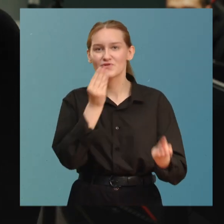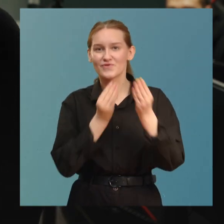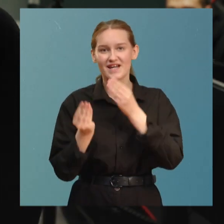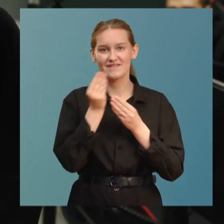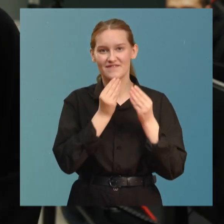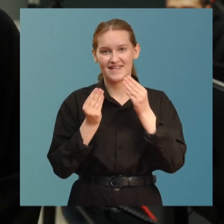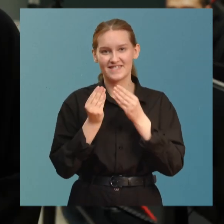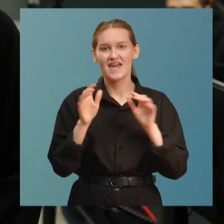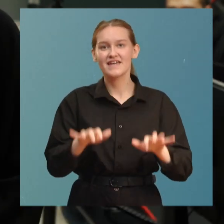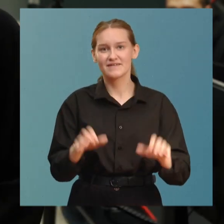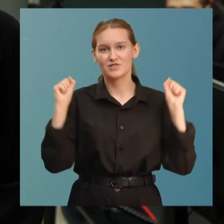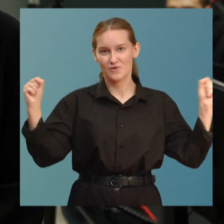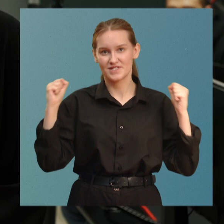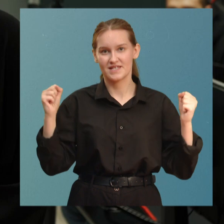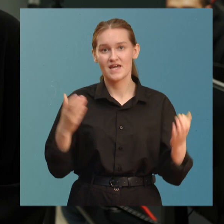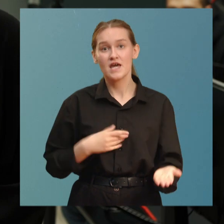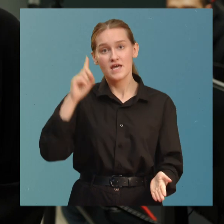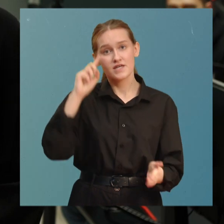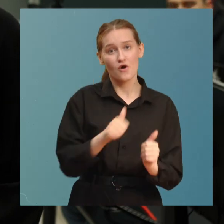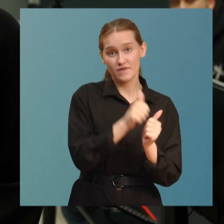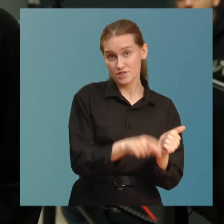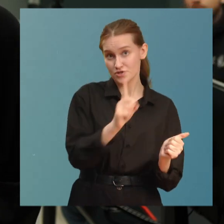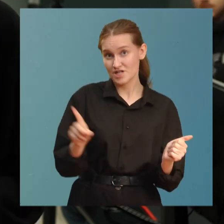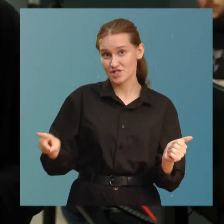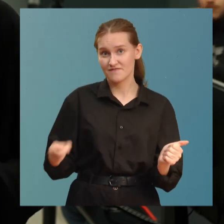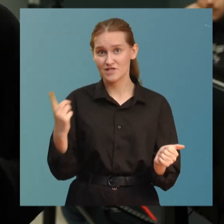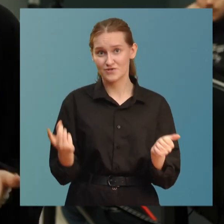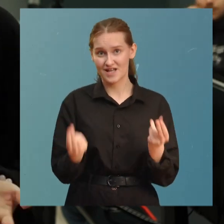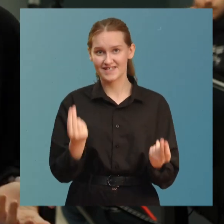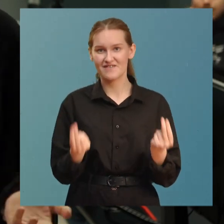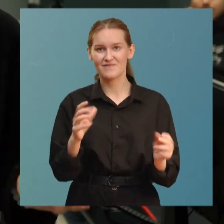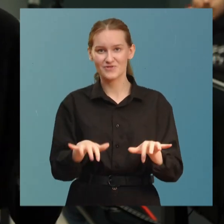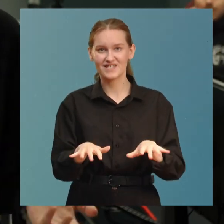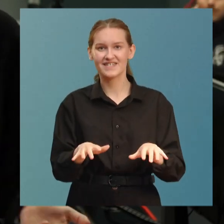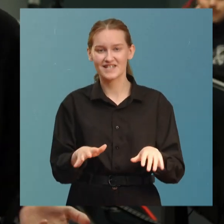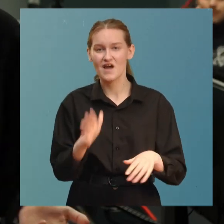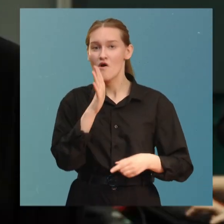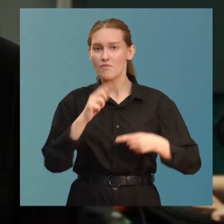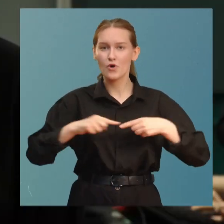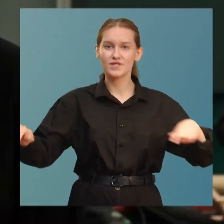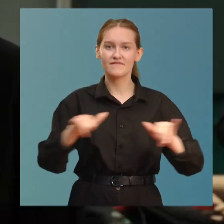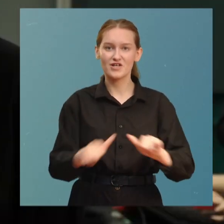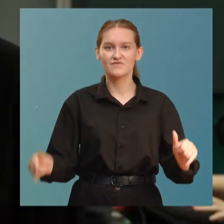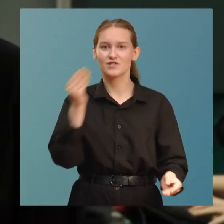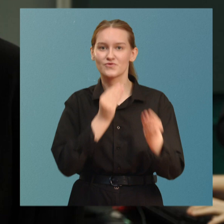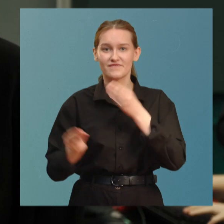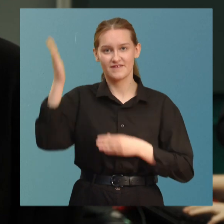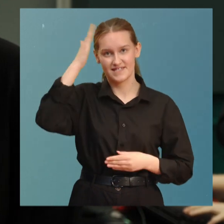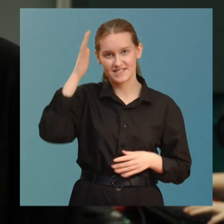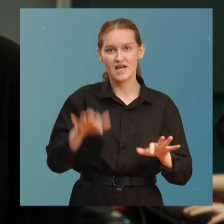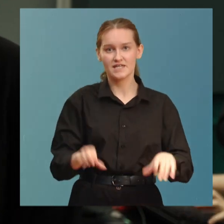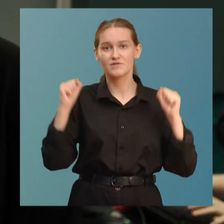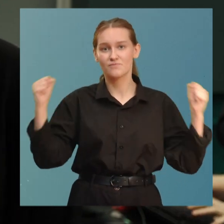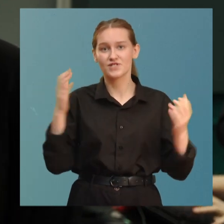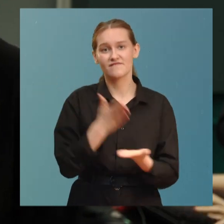об абсолютно уникальном явлении — киберспорте. Я уверена, что каждый из вас хоть раз играл в компьютерные игры. В эпоху развивающегося искусственного